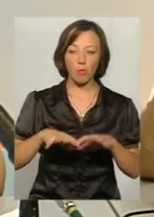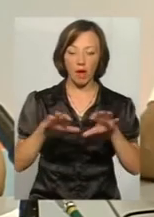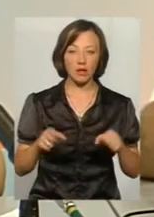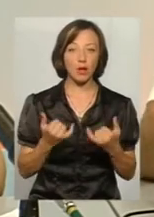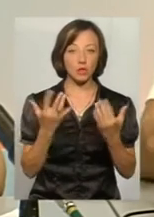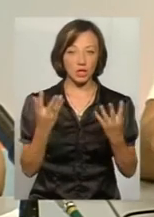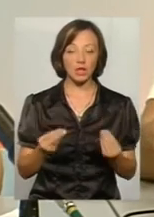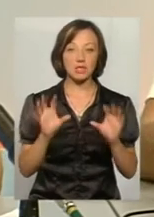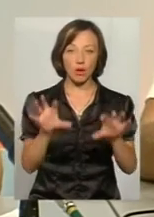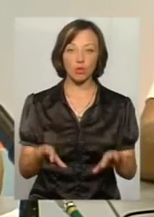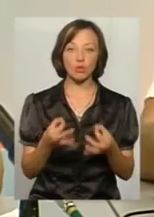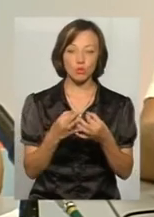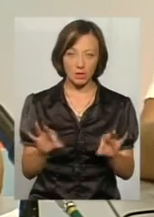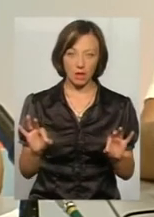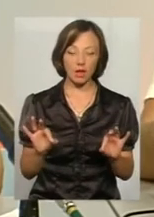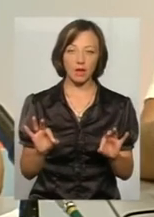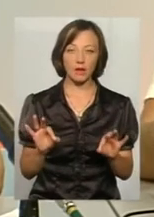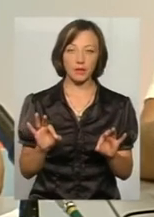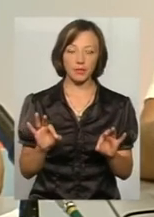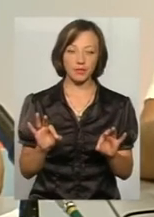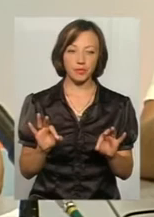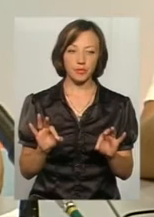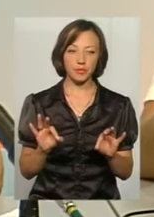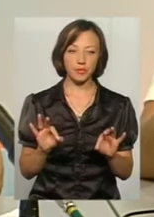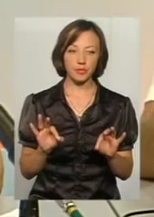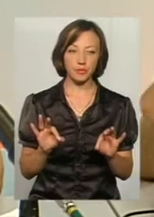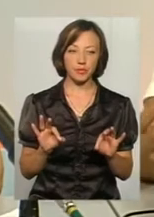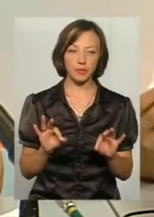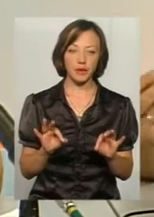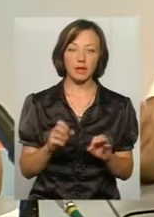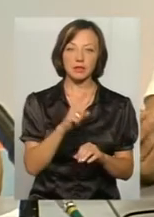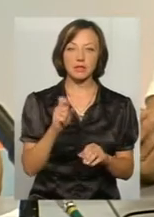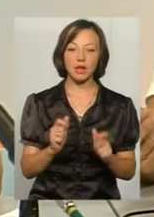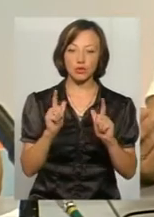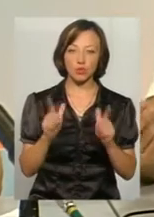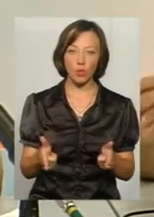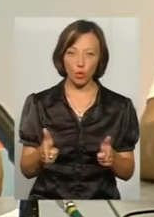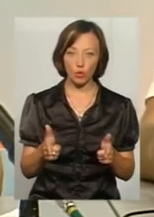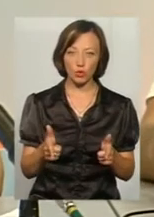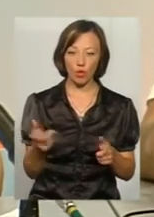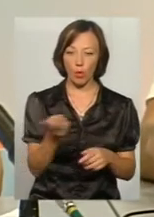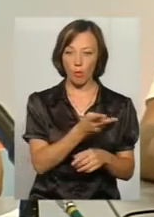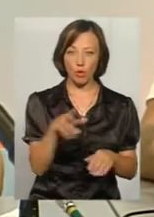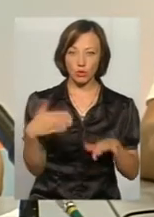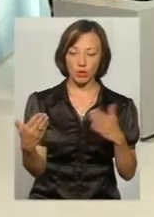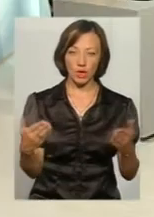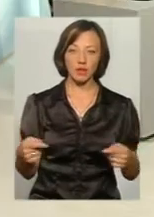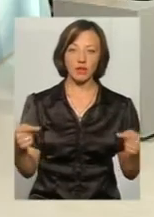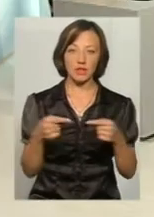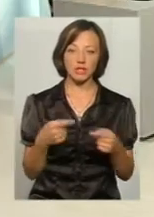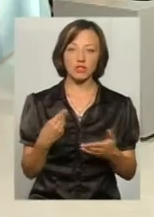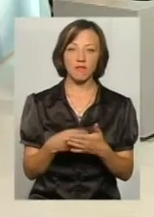допускає, скажімо так, за згодою стягувача та боржника визначити